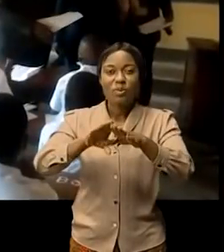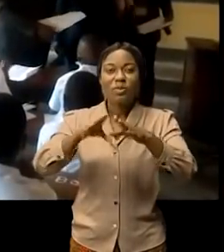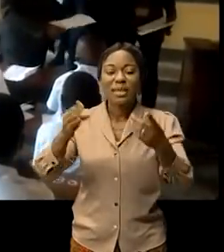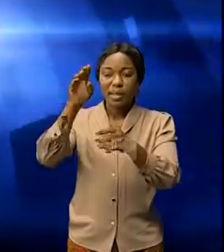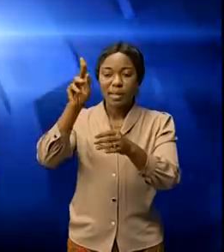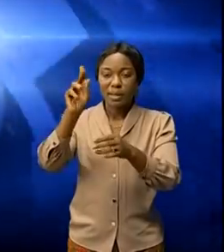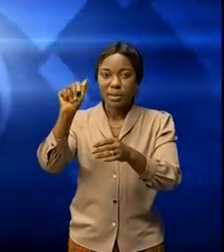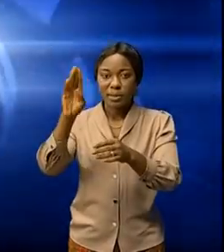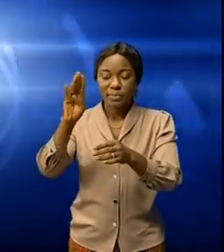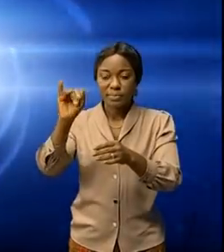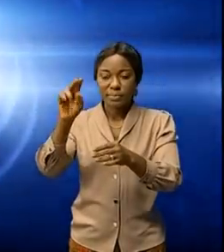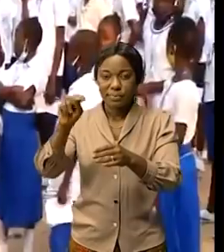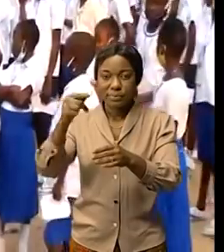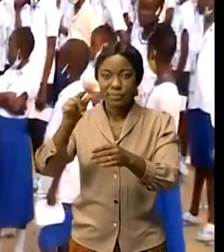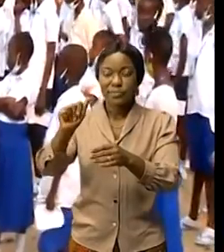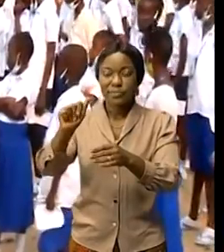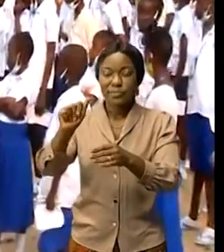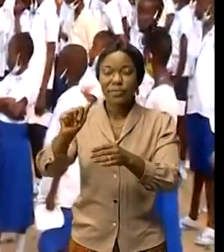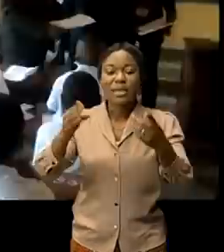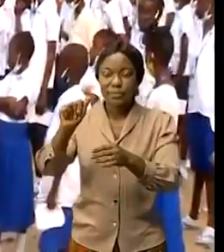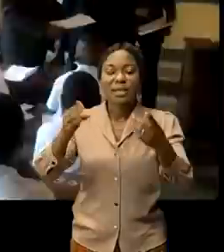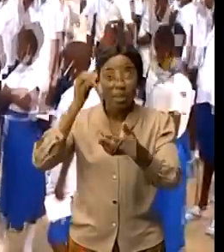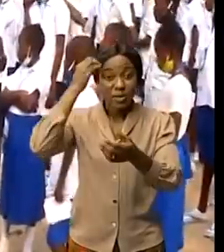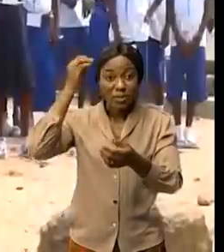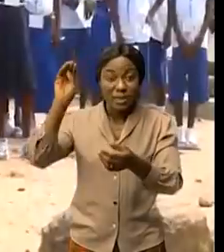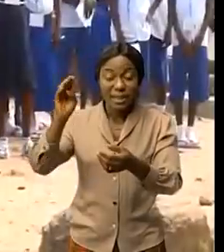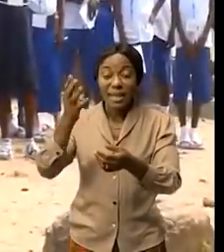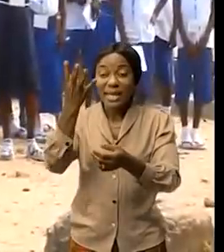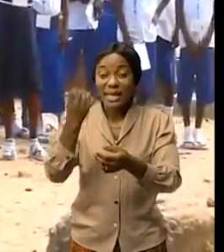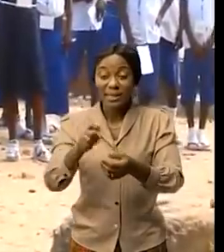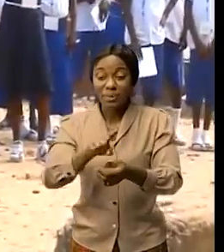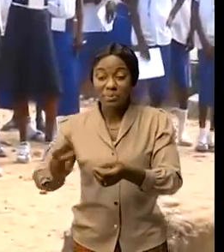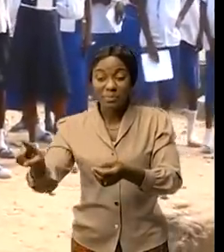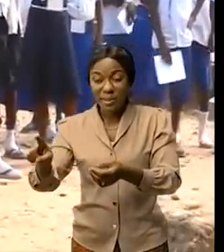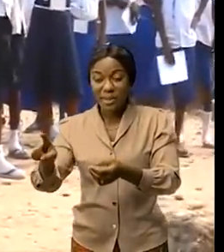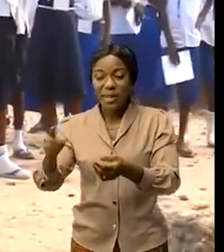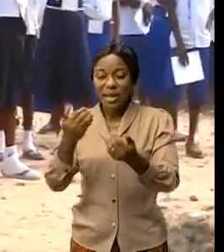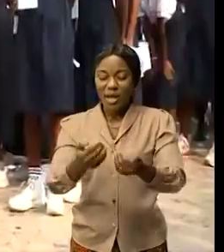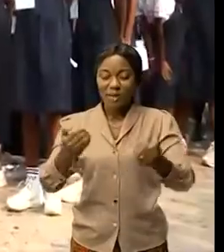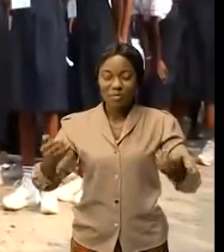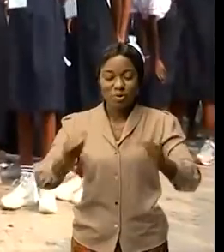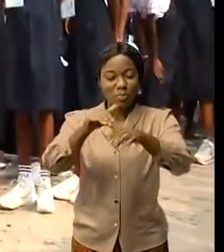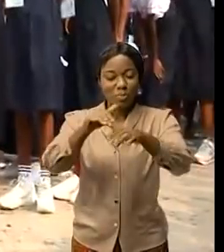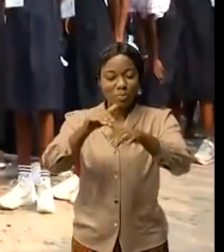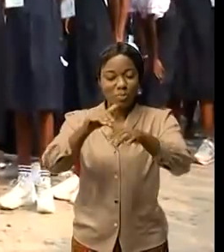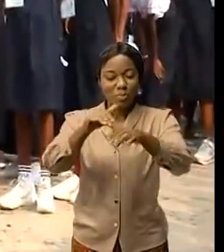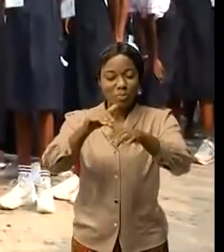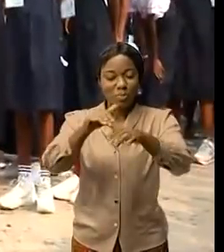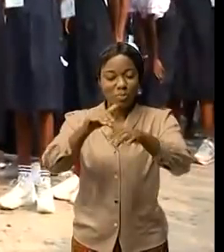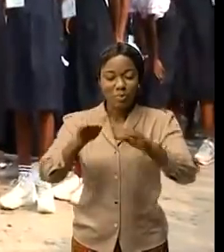à l'équateur 4 631 élèves finalistes ont participé à ces tests